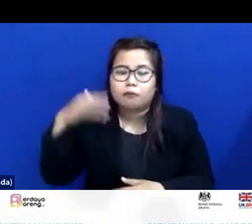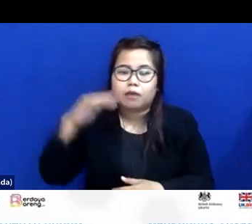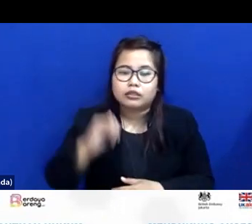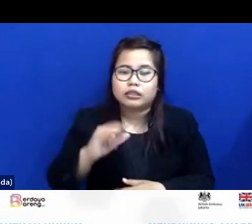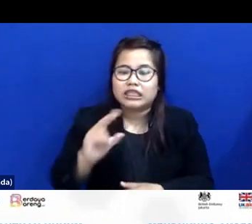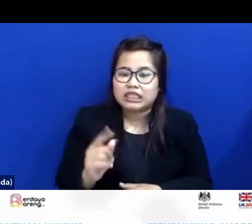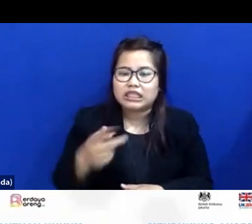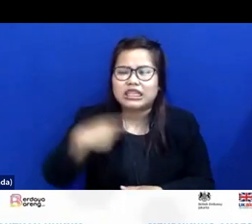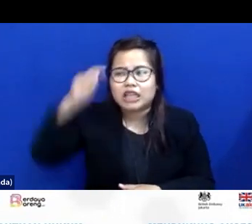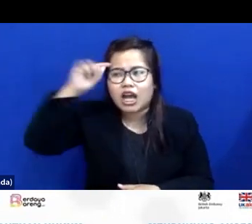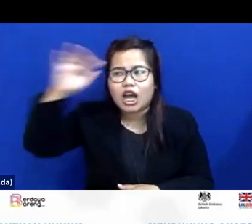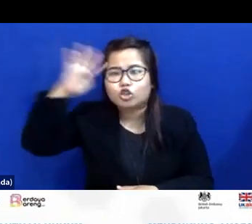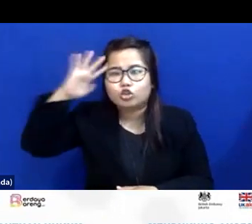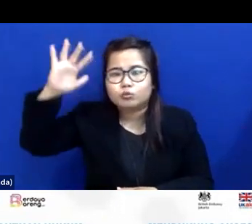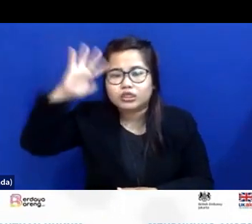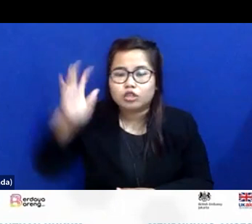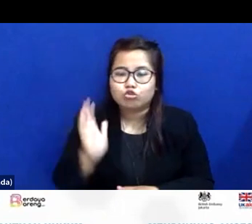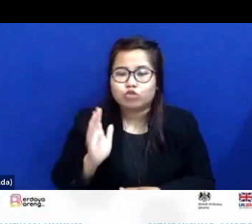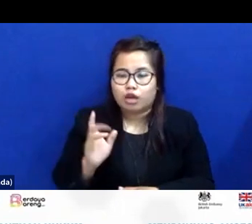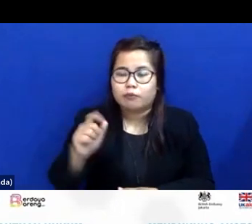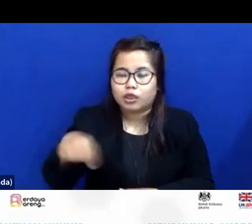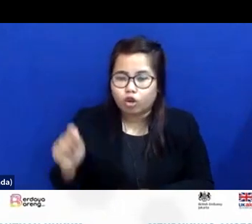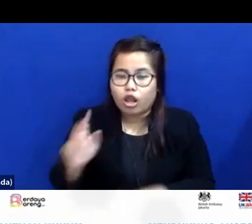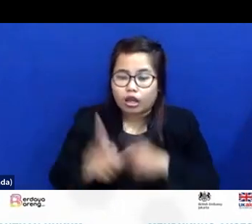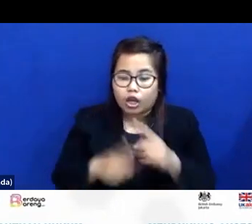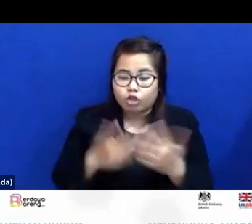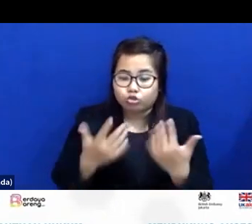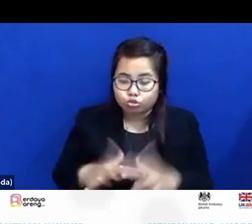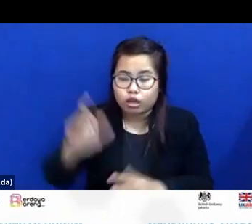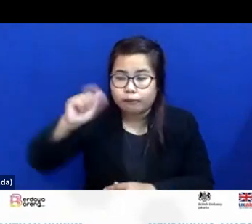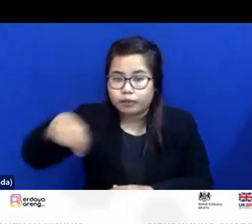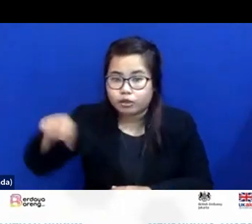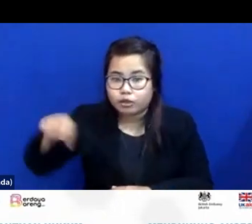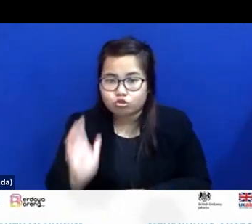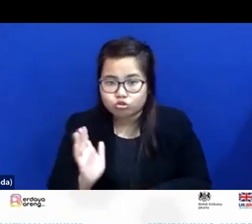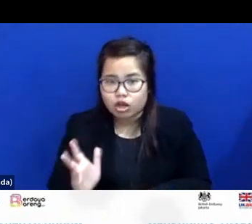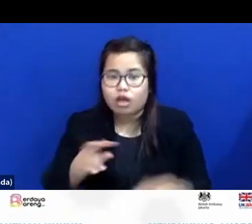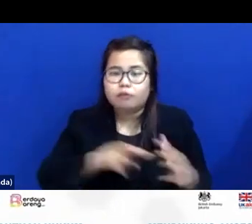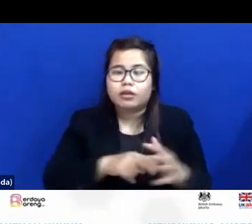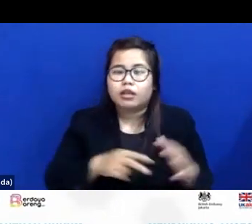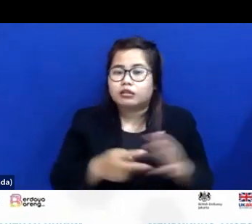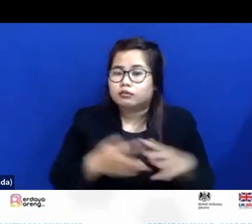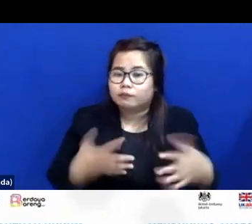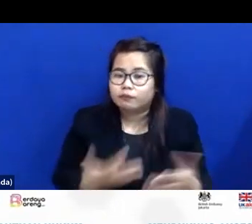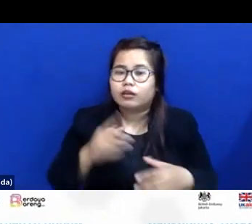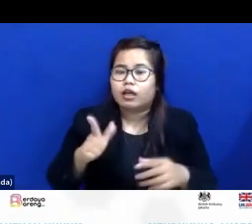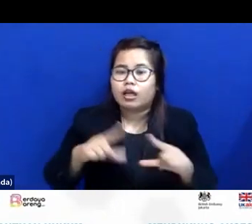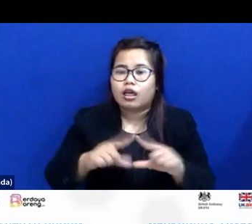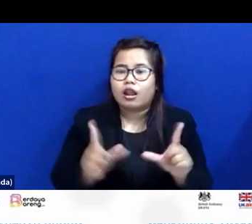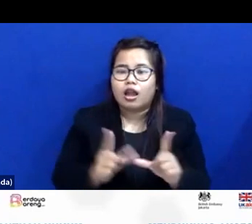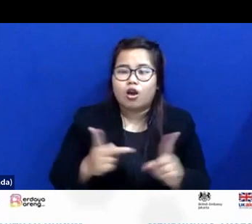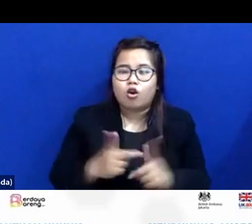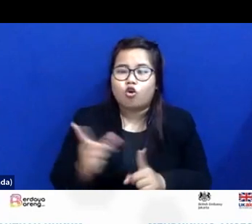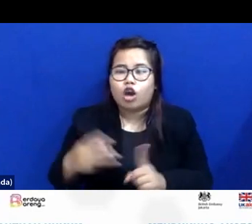asumsinya sudah benar ini. Kalau sudah benar maka ya lawab ini yang